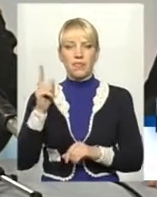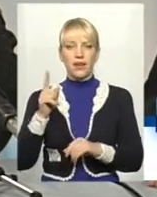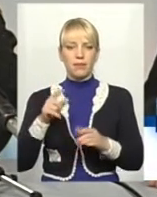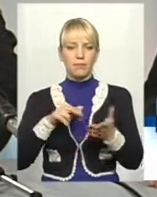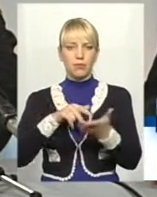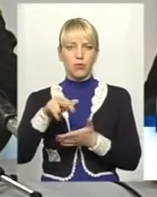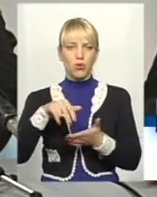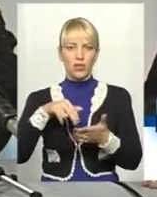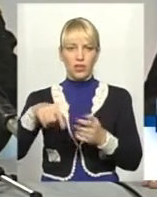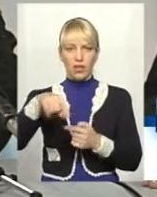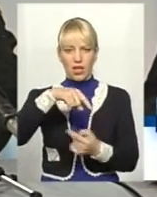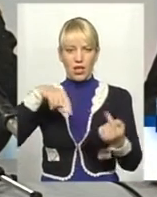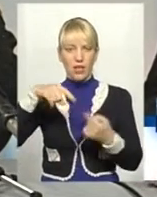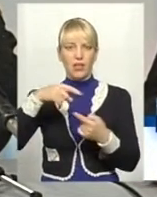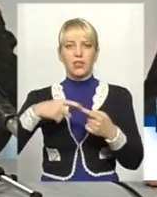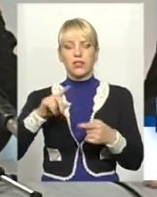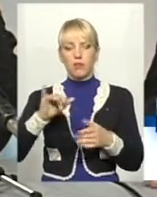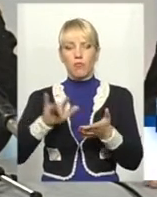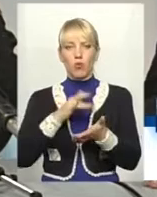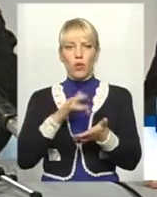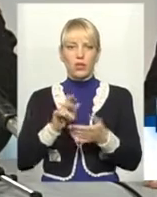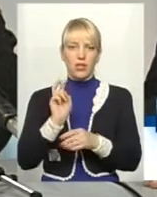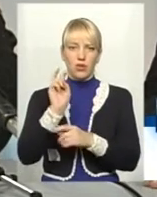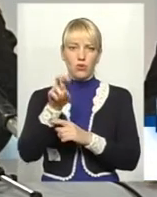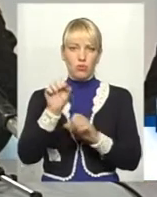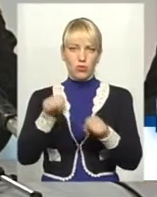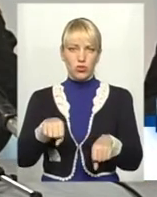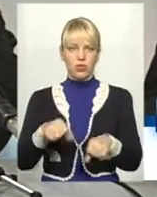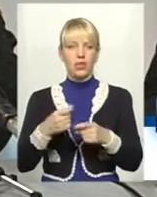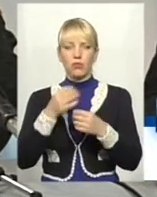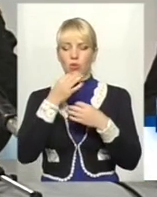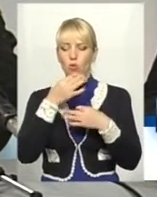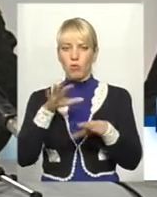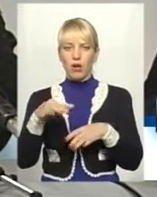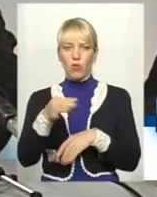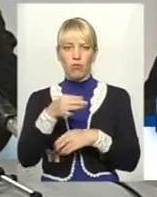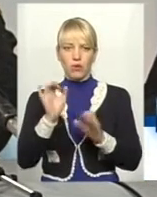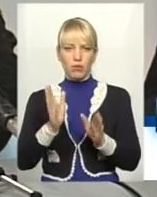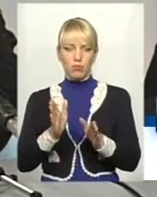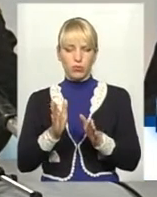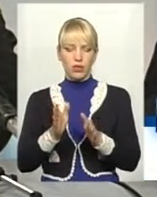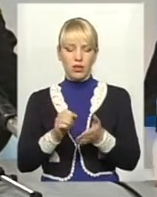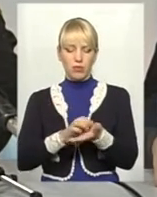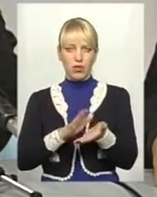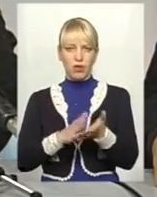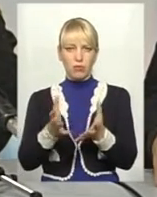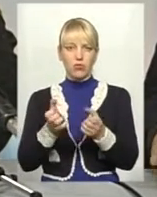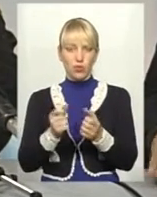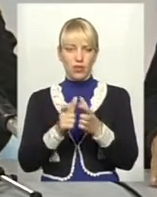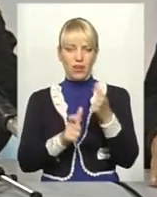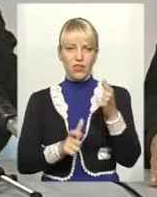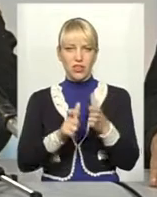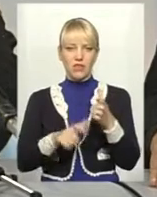спокійно до бухгалтерії, хто не хоче з банком мати справу. Люба копійка буде приходовною і получена квитанція.